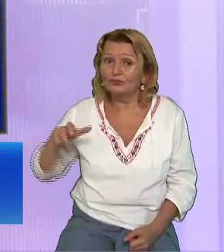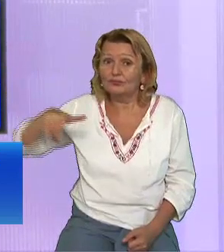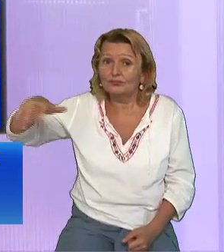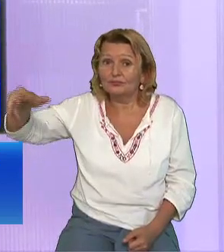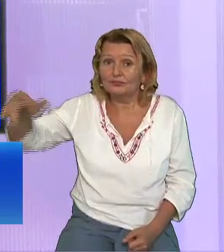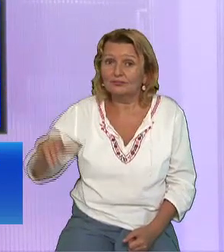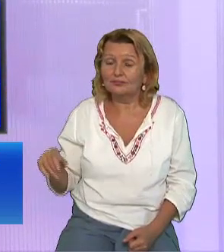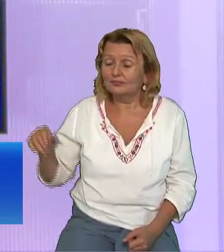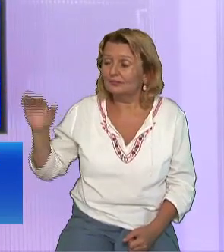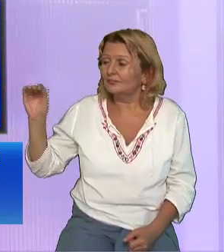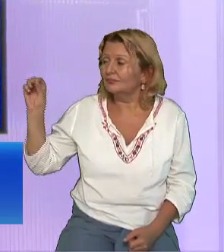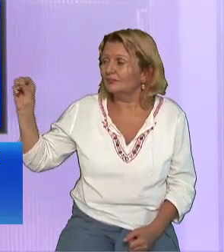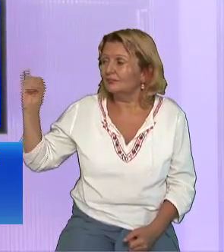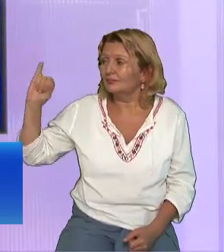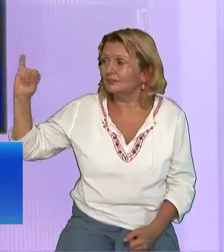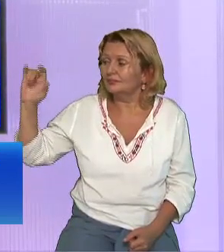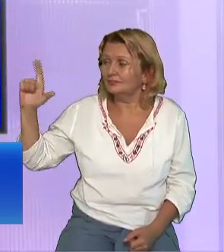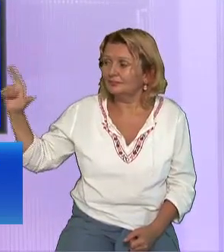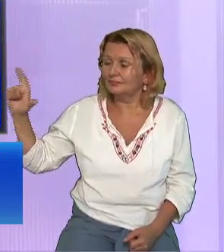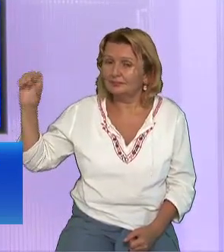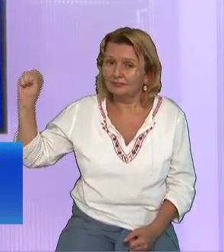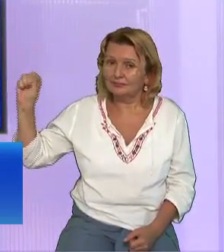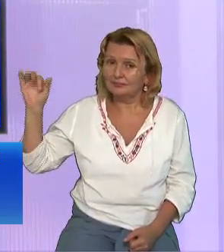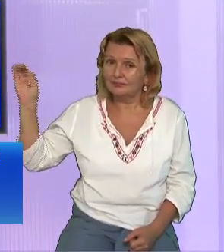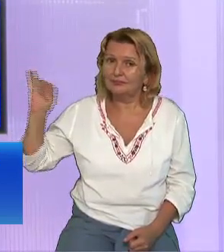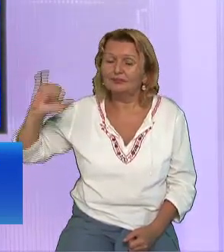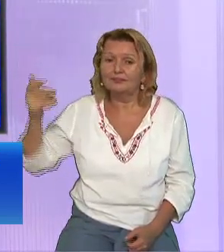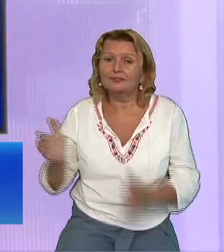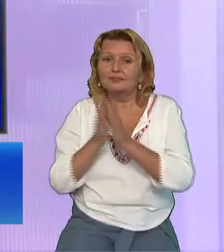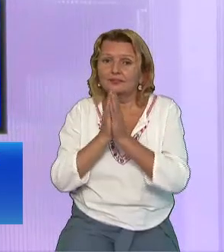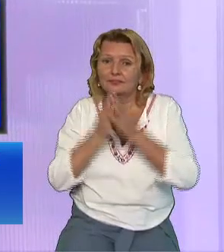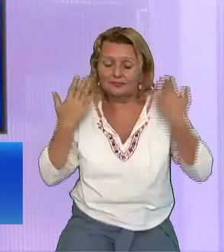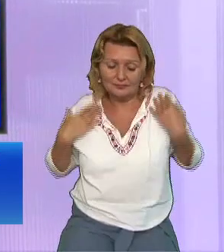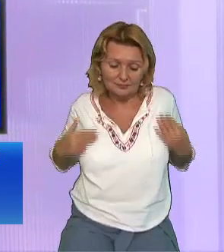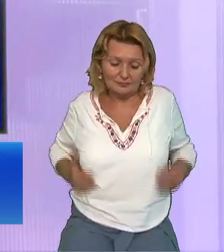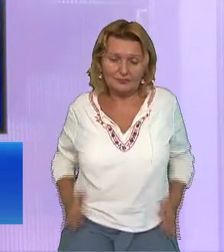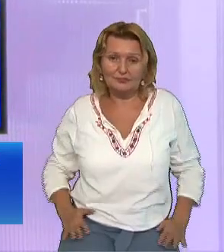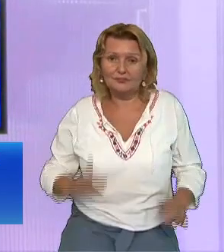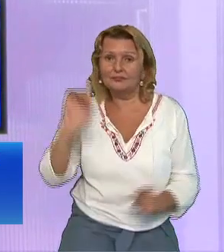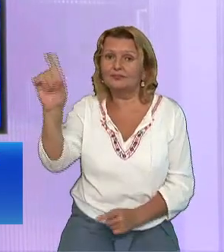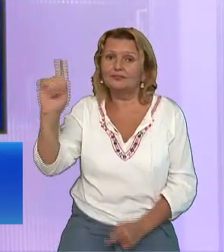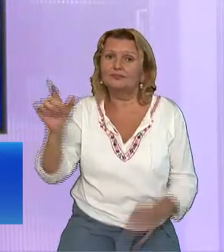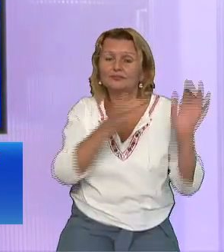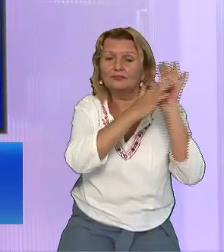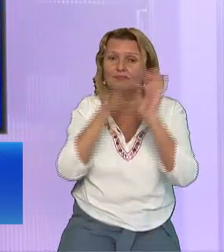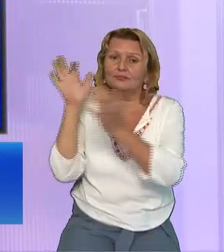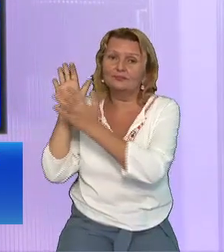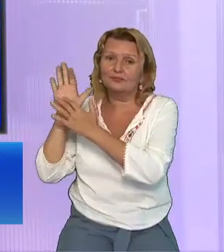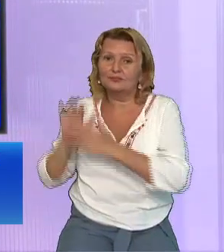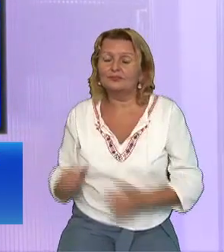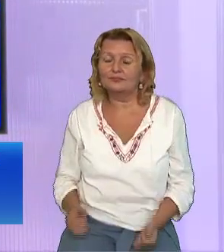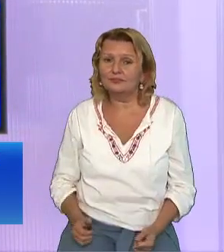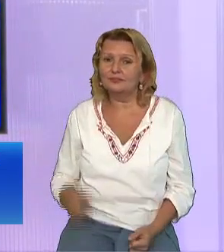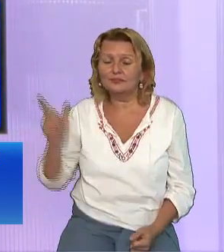iată că unul dintre ei vine să-i ceară trupul Pilat putea să zică Ia vină un coace că mă și enervez acum Iosif a riscat